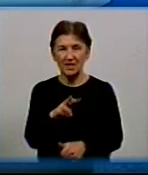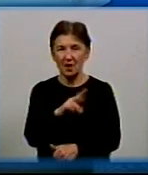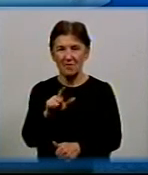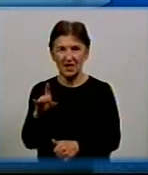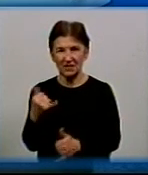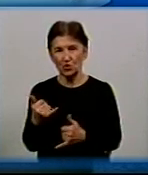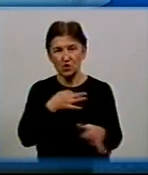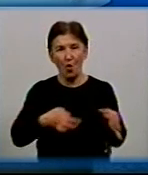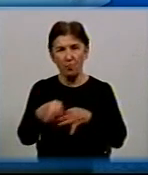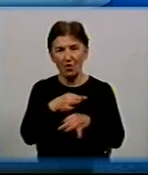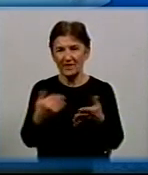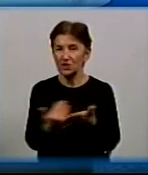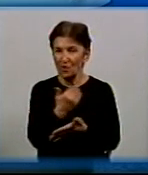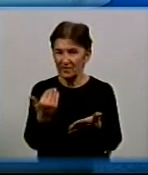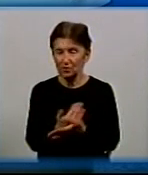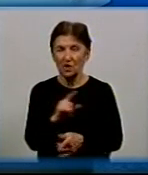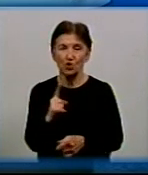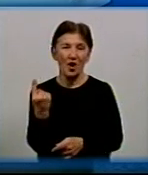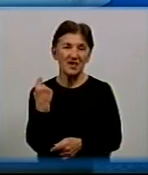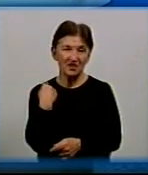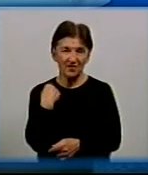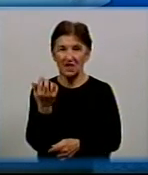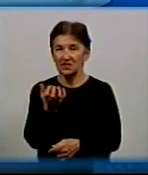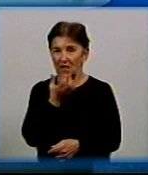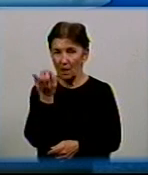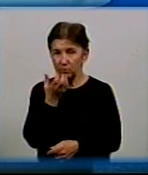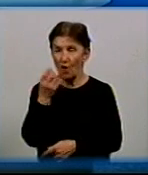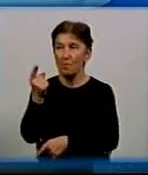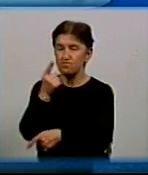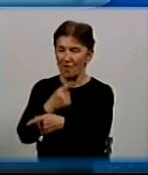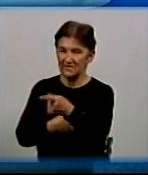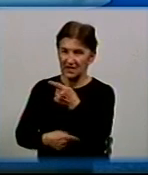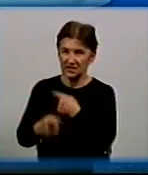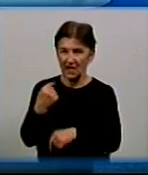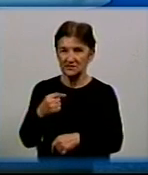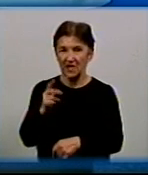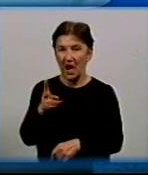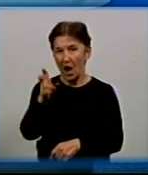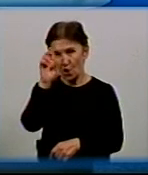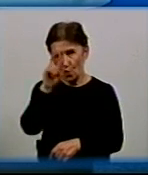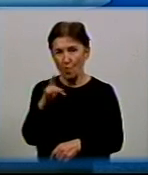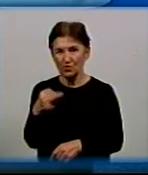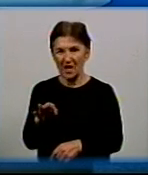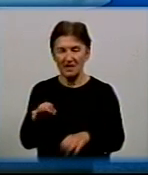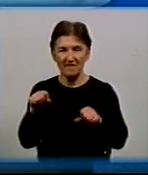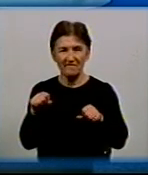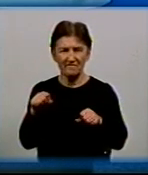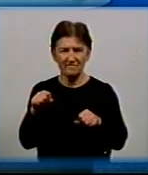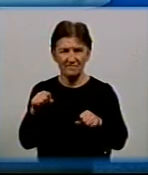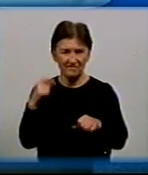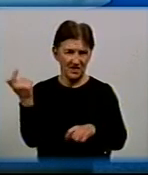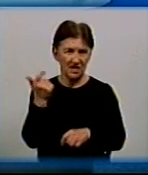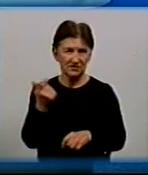темі дня. Ми обговорювали новину про те, що Кіроварад тепло повертає до комунальної власності. Ну, і головне питання, які